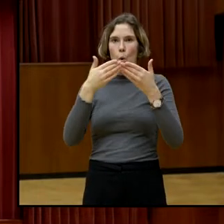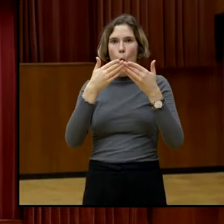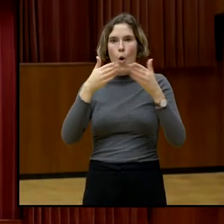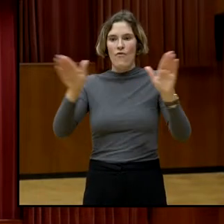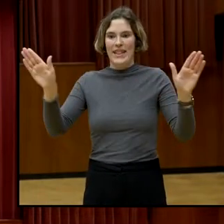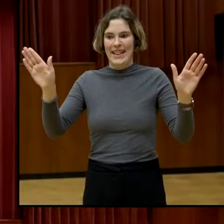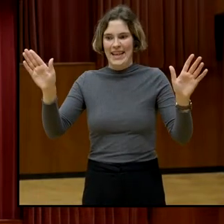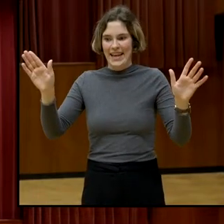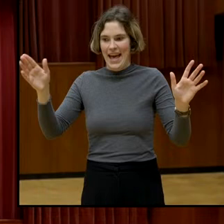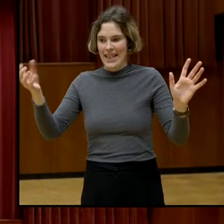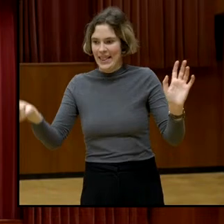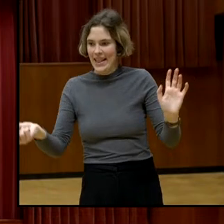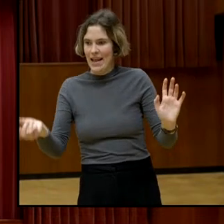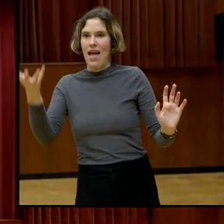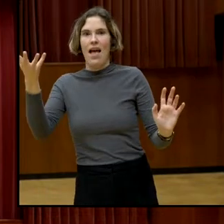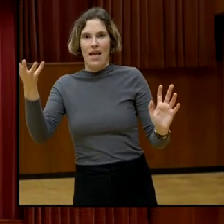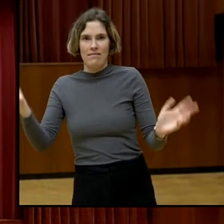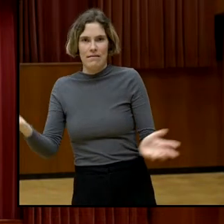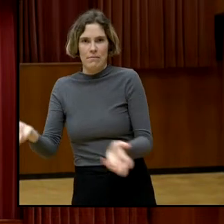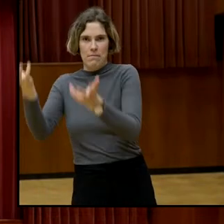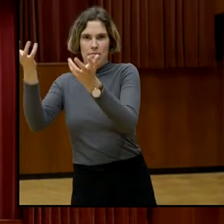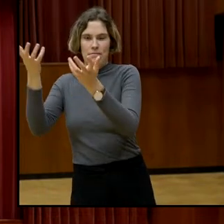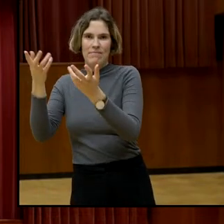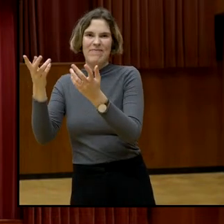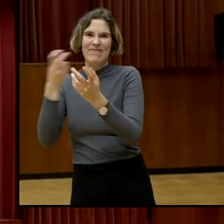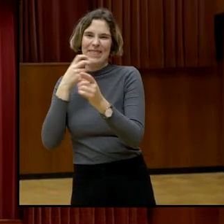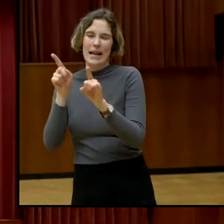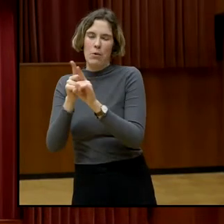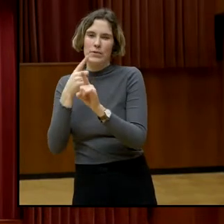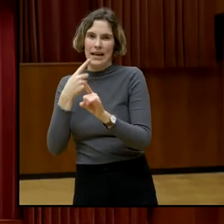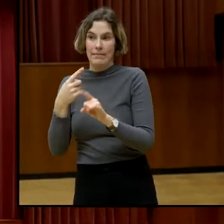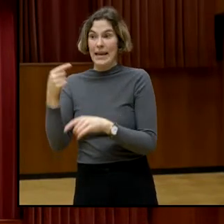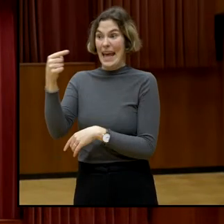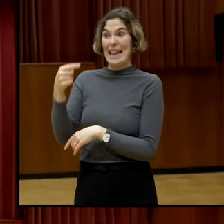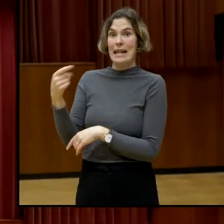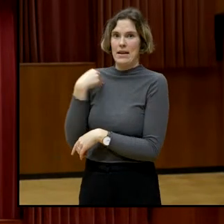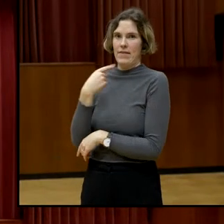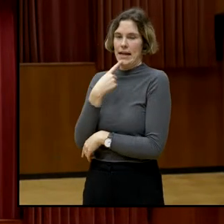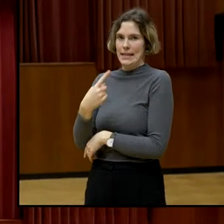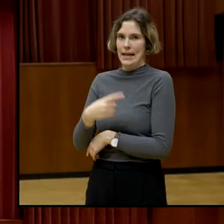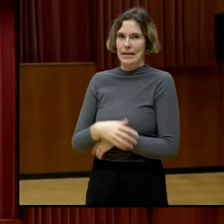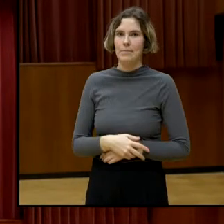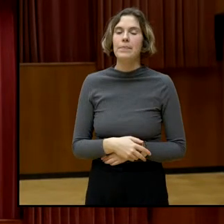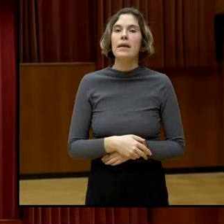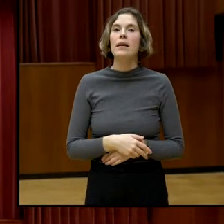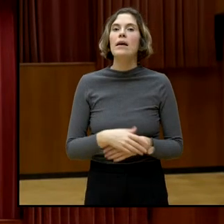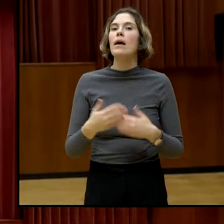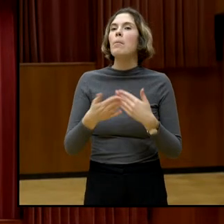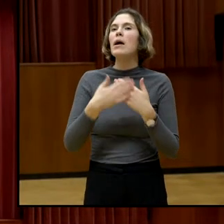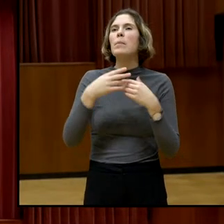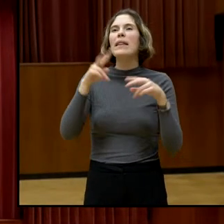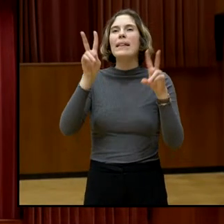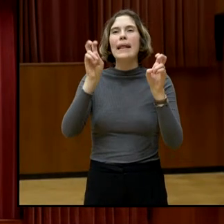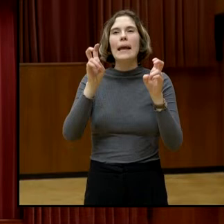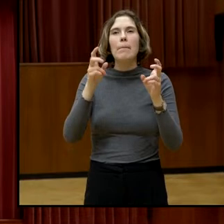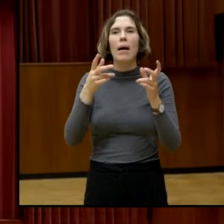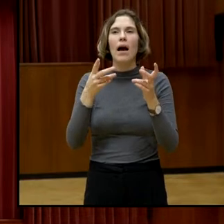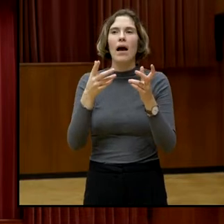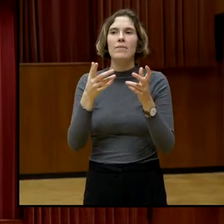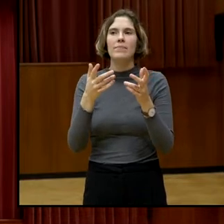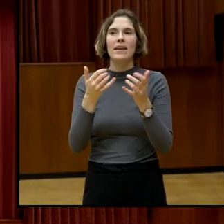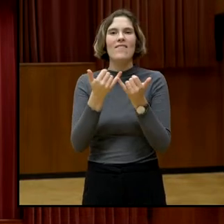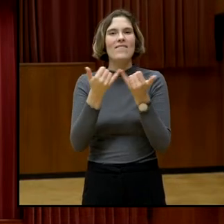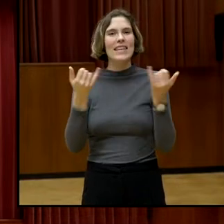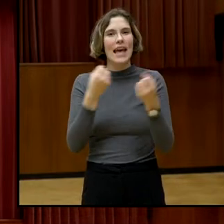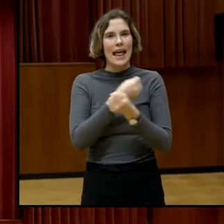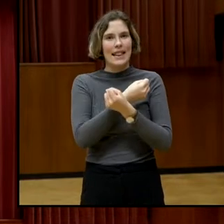aufgreifen, das du genannt hast, Gelinde, und das tut sie unter anderem, wenn wir jetzt über Teilnahmemöglichkeiten im Hinblick auf